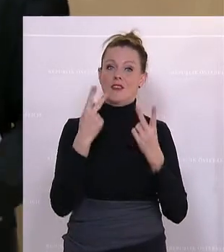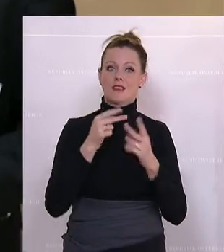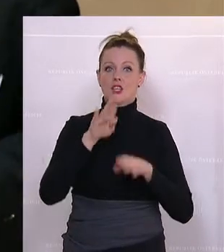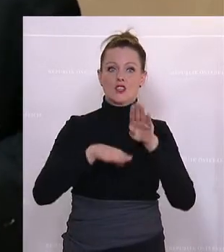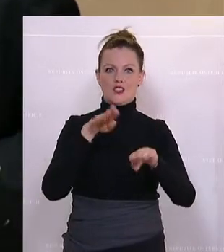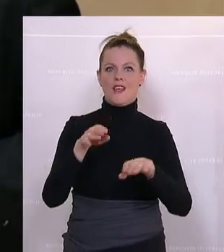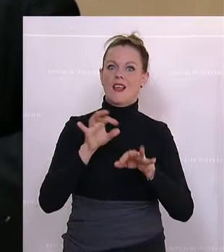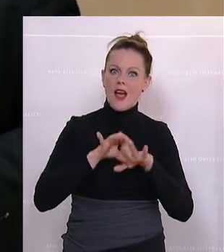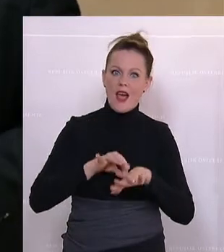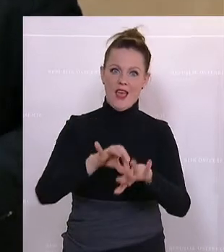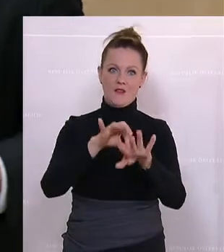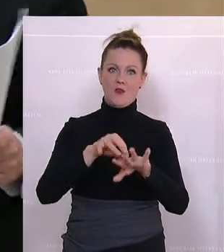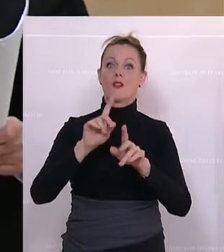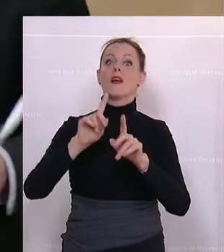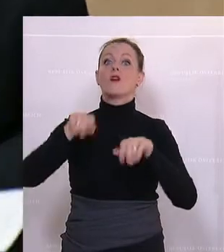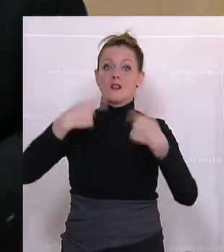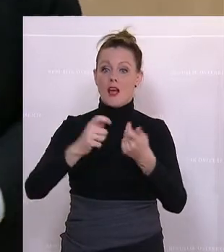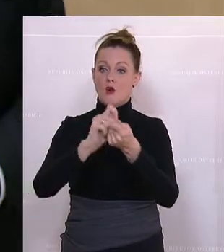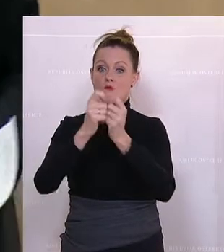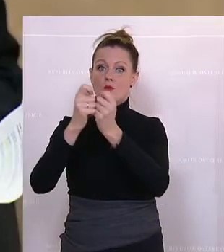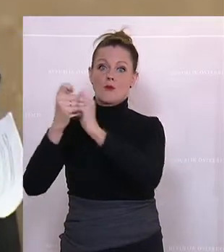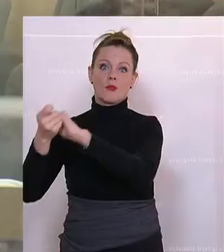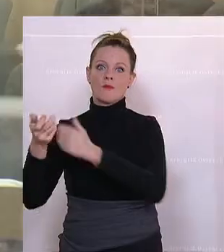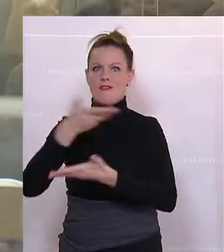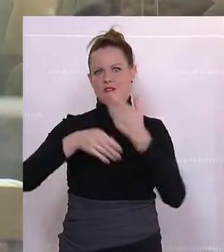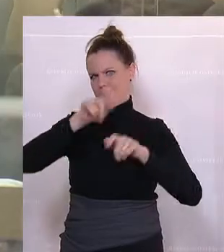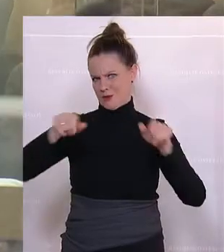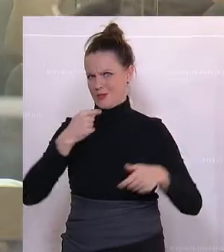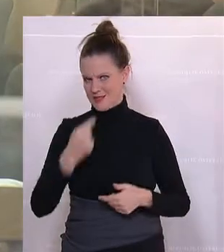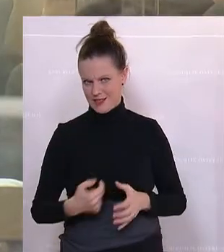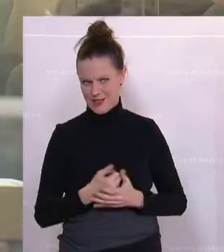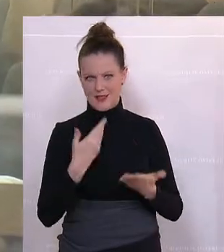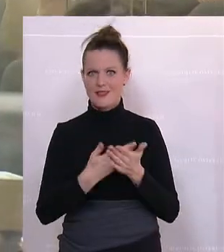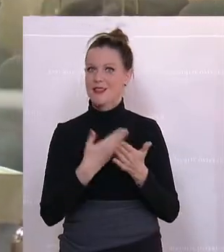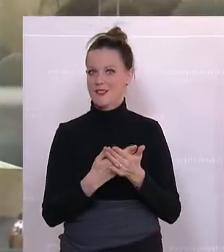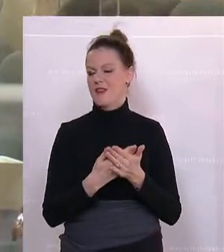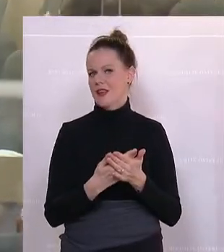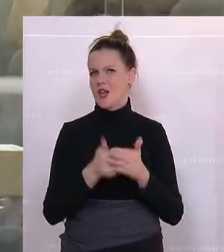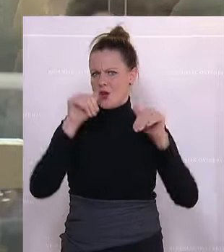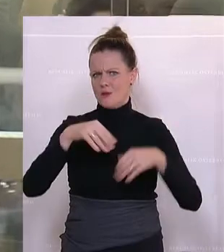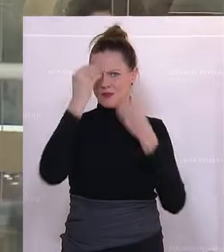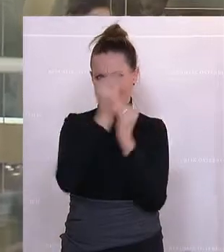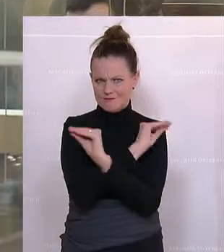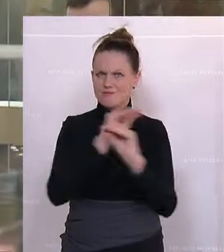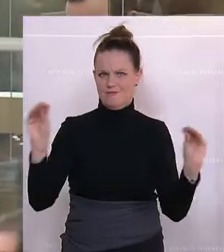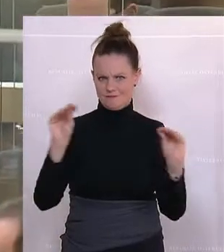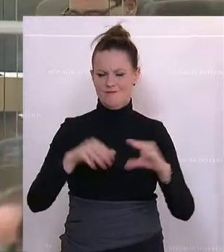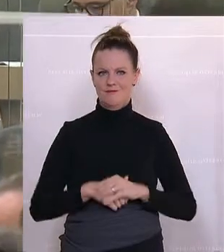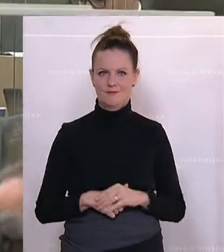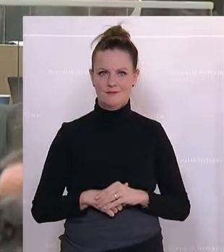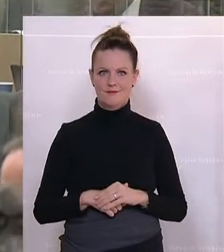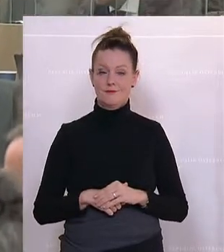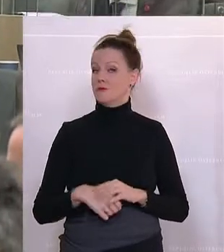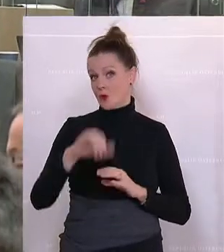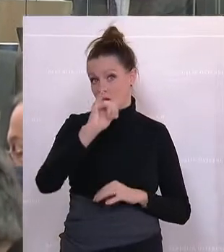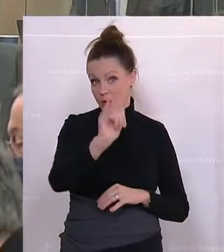als dann an diesen Schrauben oder Rädern in dem Fall zu drehen. Und das sollte man zumindest nicht unerwähnt lassen.